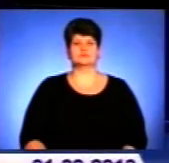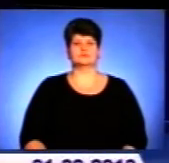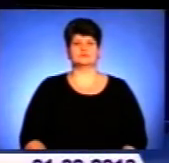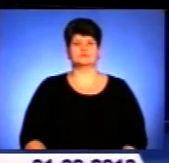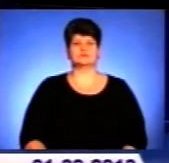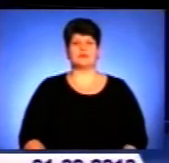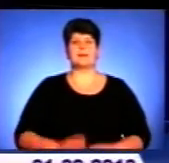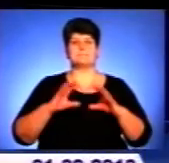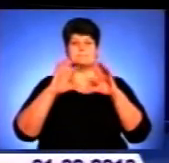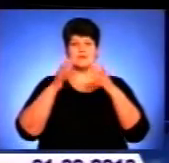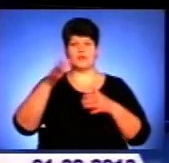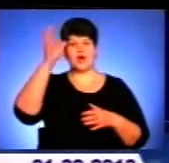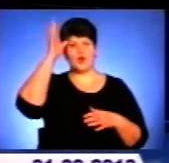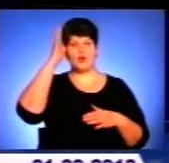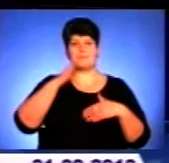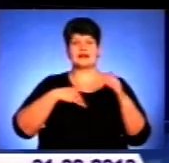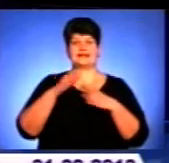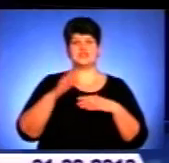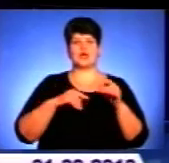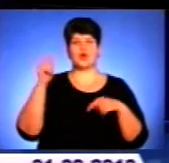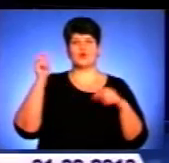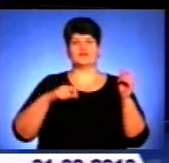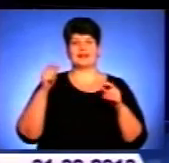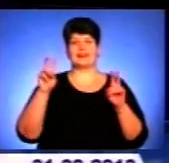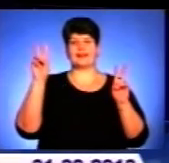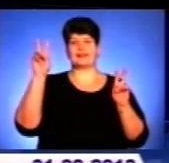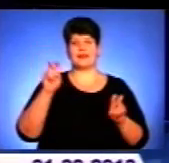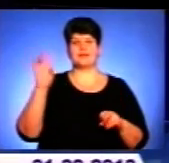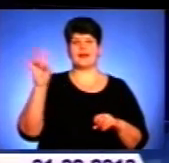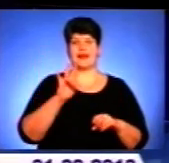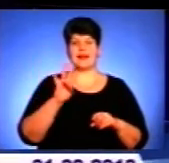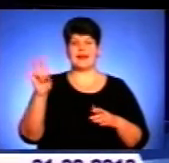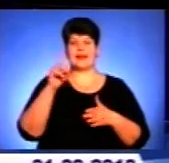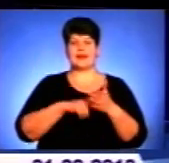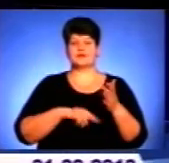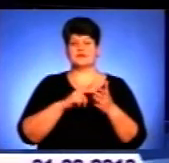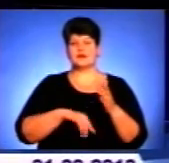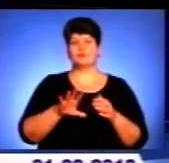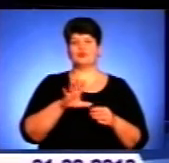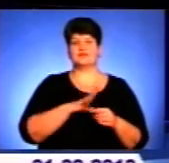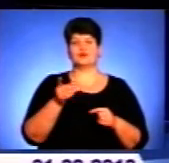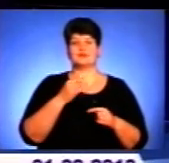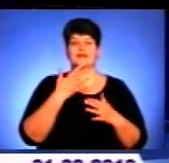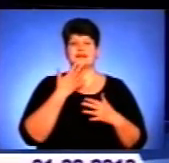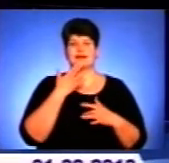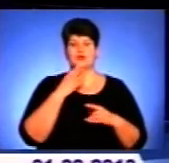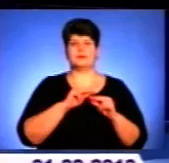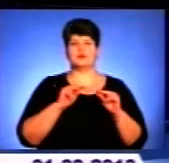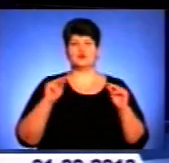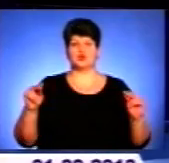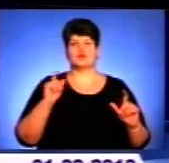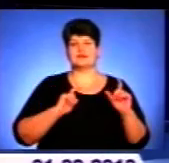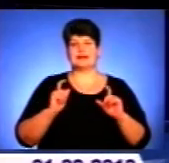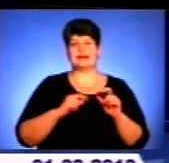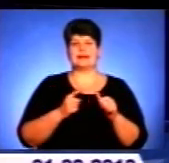Міжнародна науково-практична конференція на тему релігія і освіта відбулася у Тернопільському національному педагогічному університеті